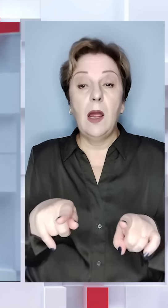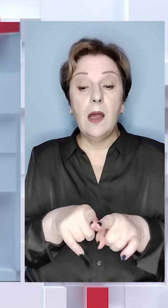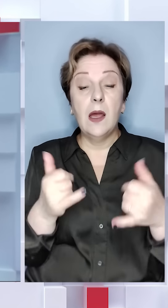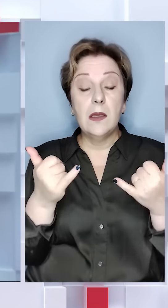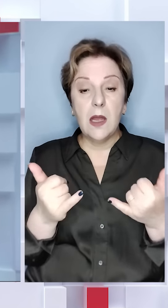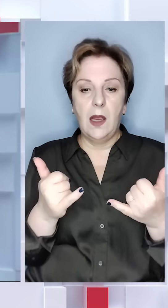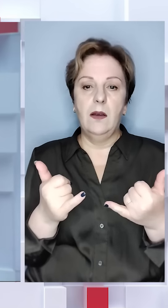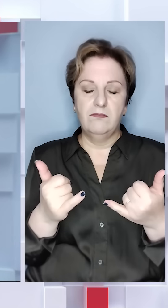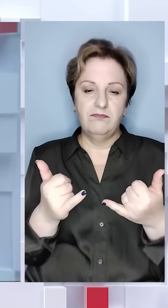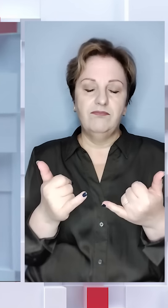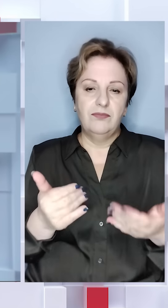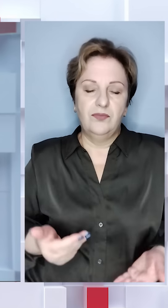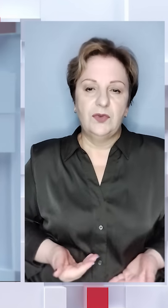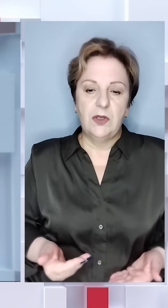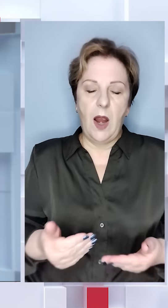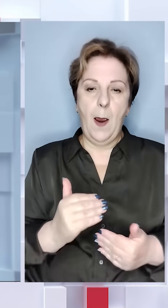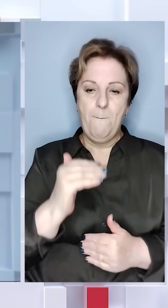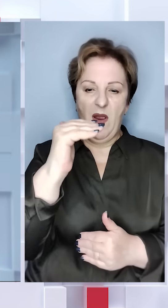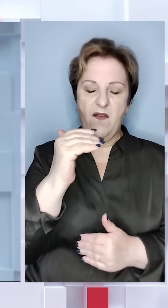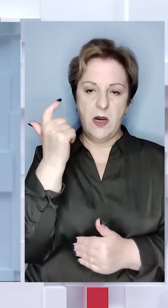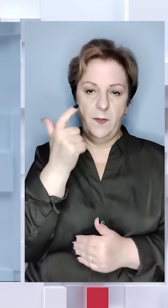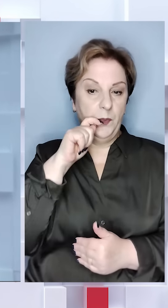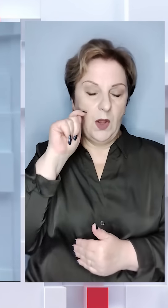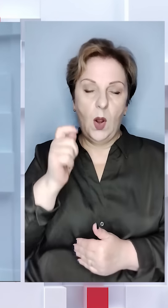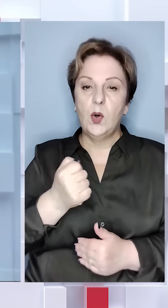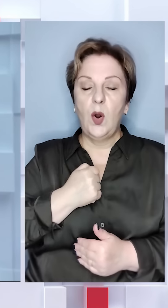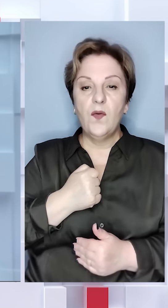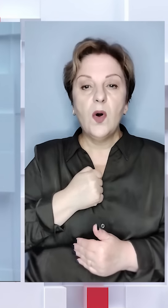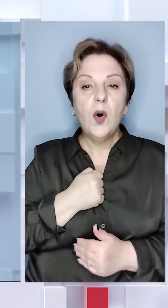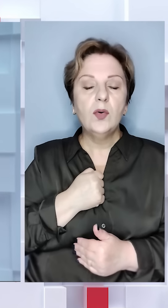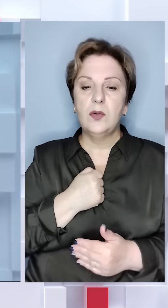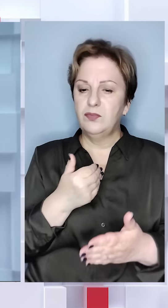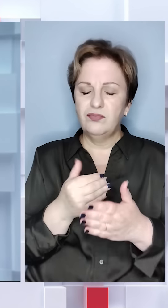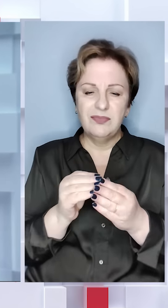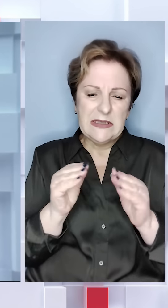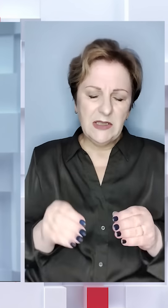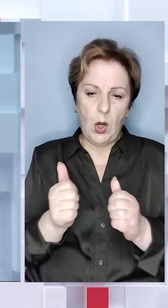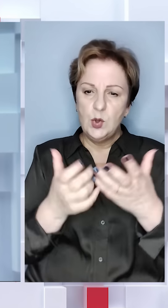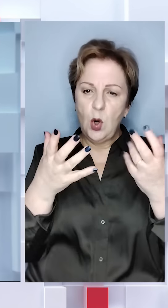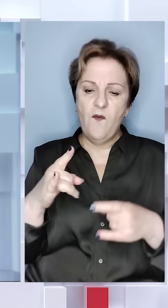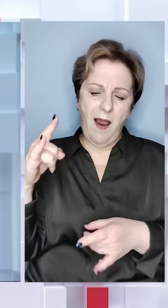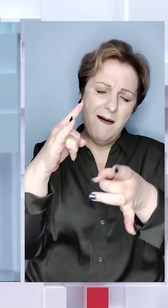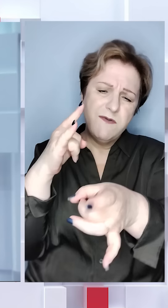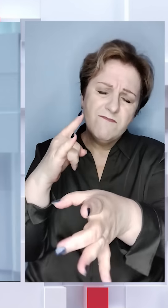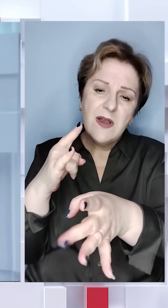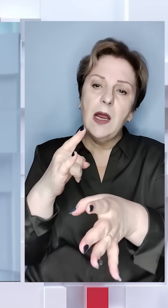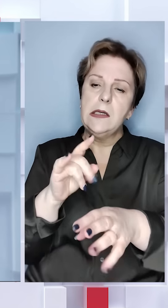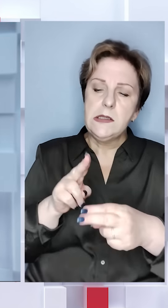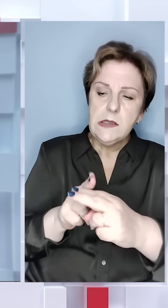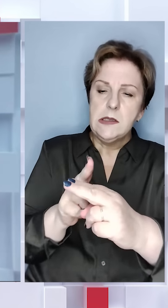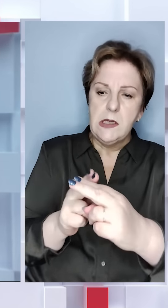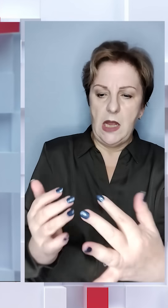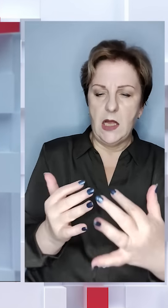Такі нині реалії на північ від Харкова. Українські воїни під десятками щоденних авіаударів не лише